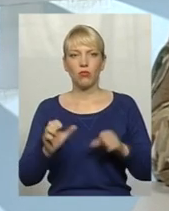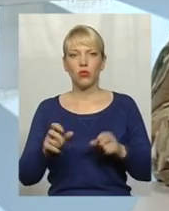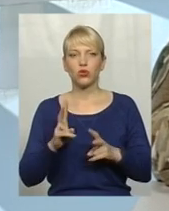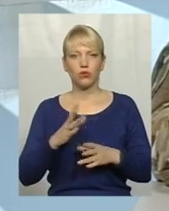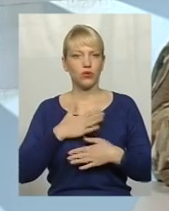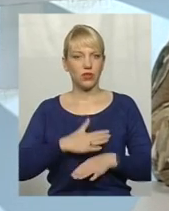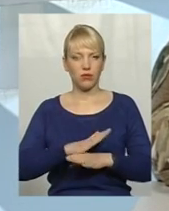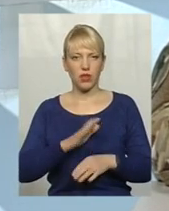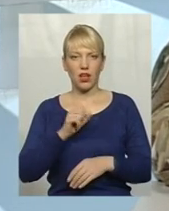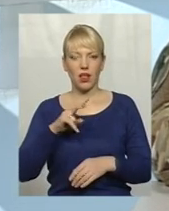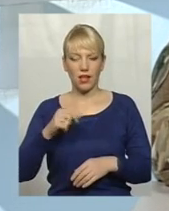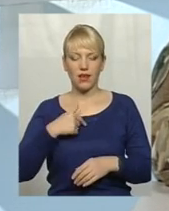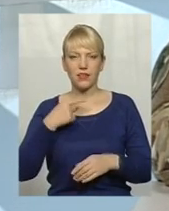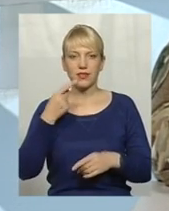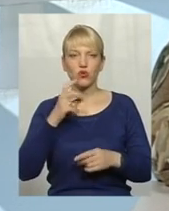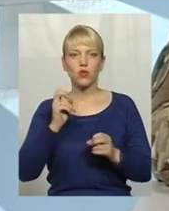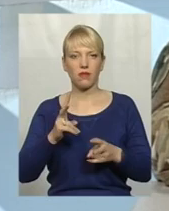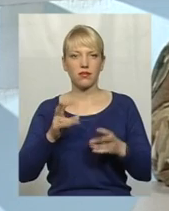неприємно, але скажу, як є.